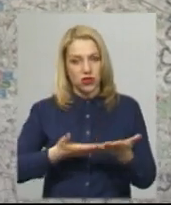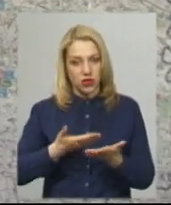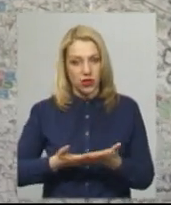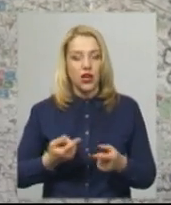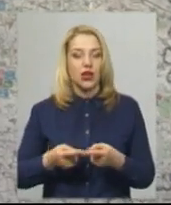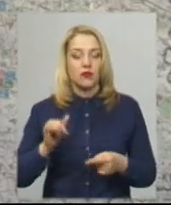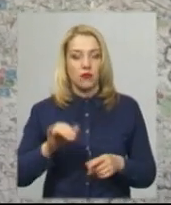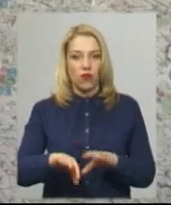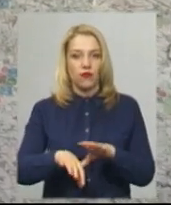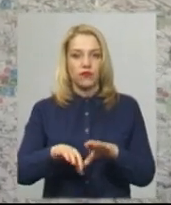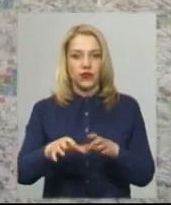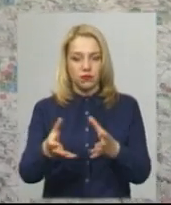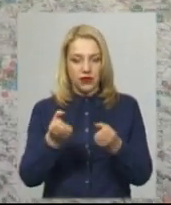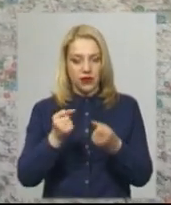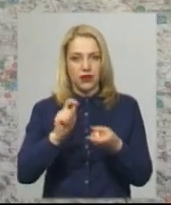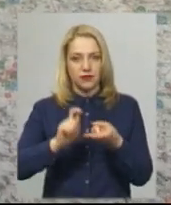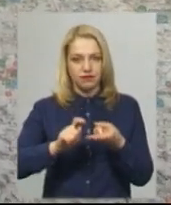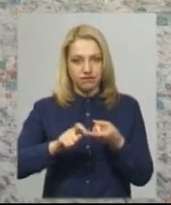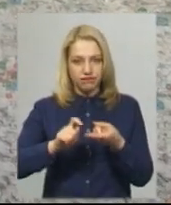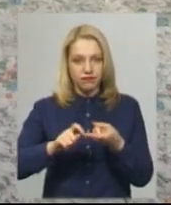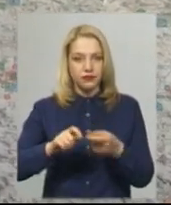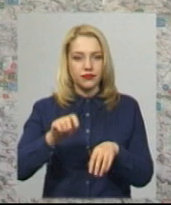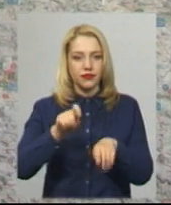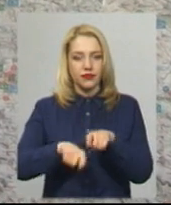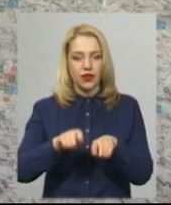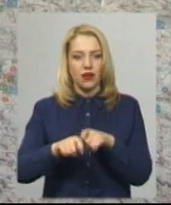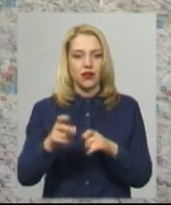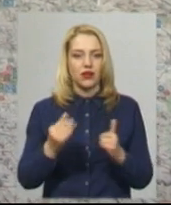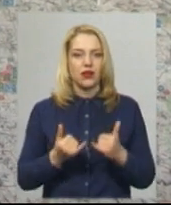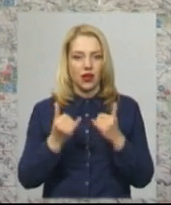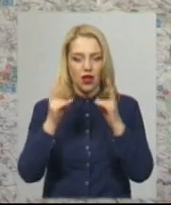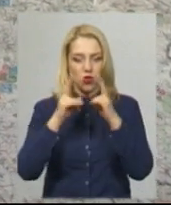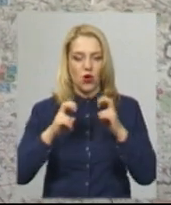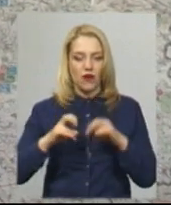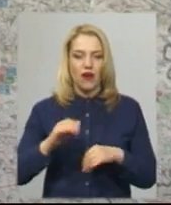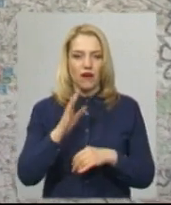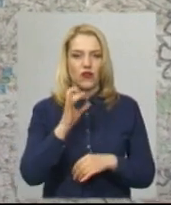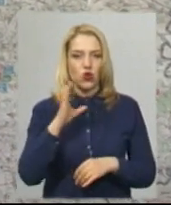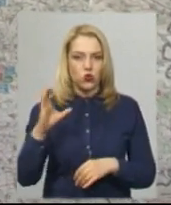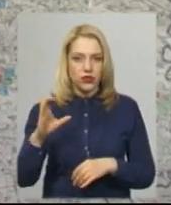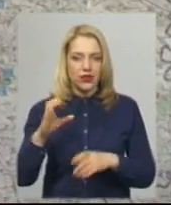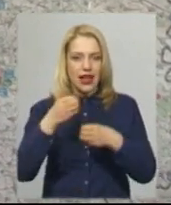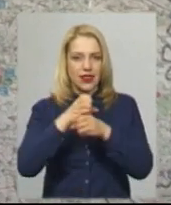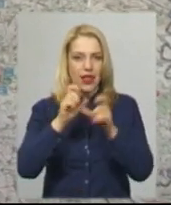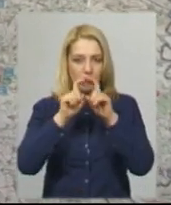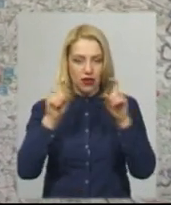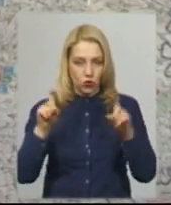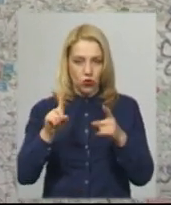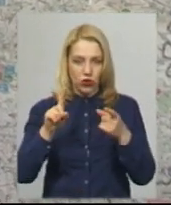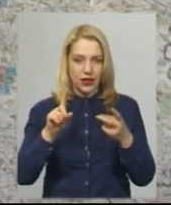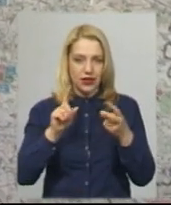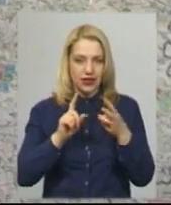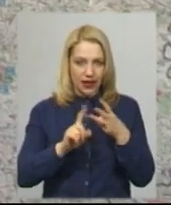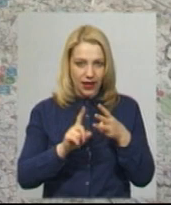відбір матеріалу, біологічного матеріалу для дослідження у вірусологічній лабораторії. Третє,